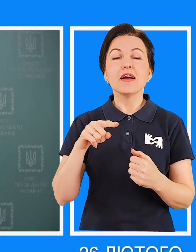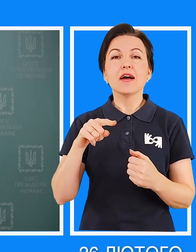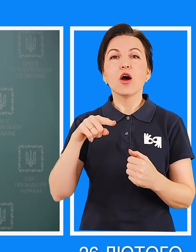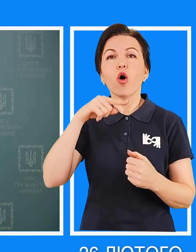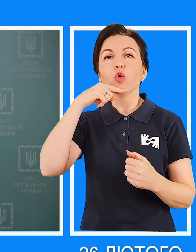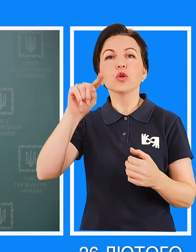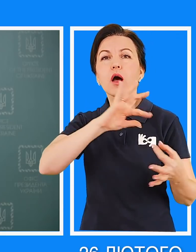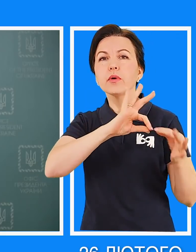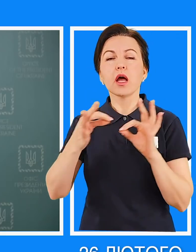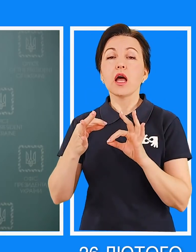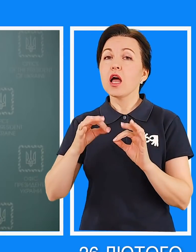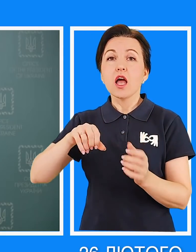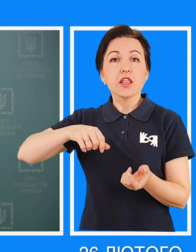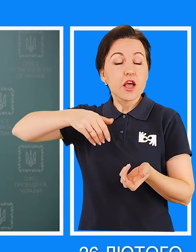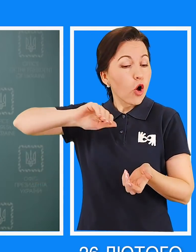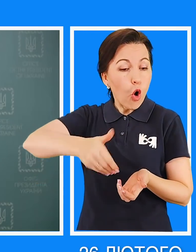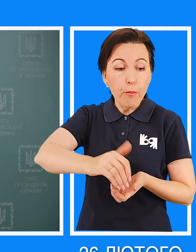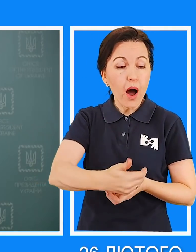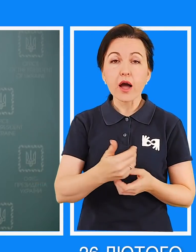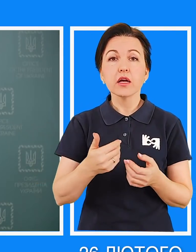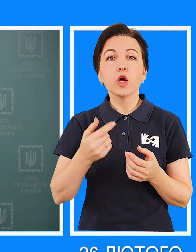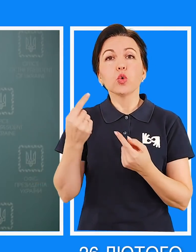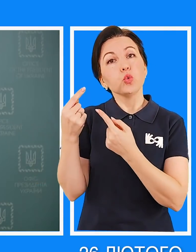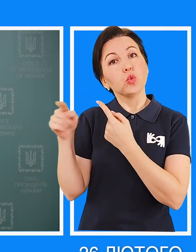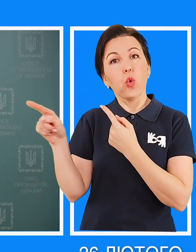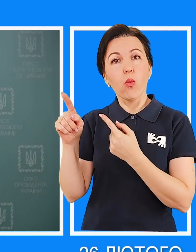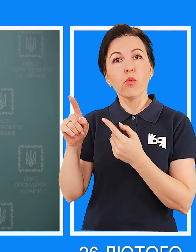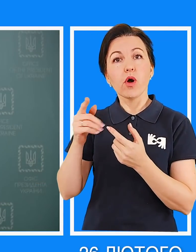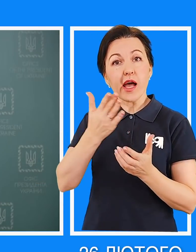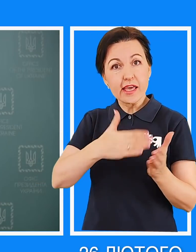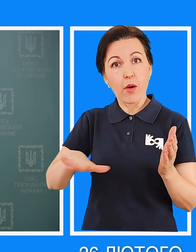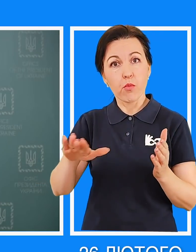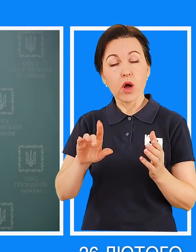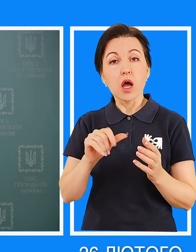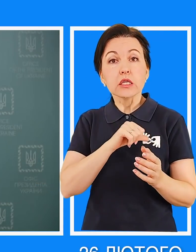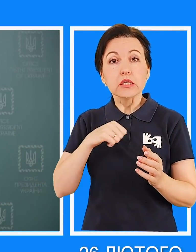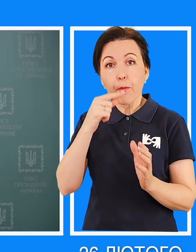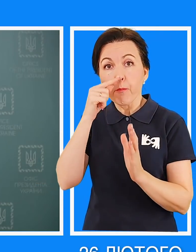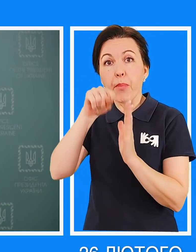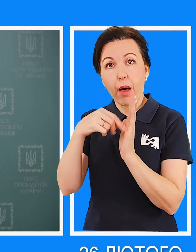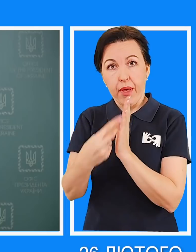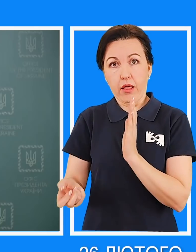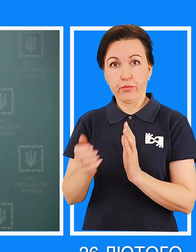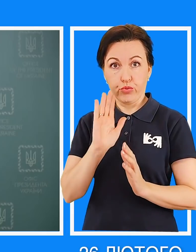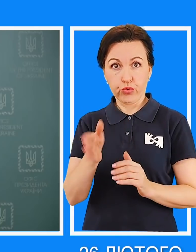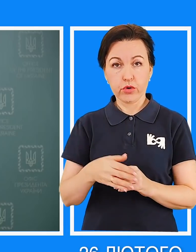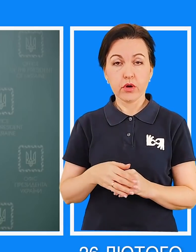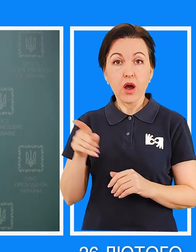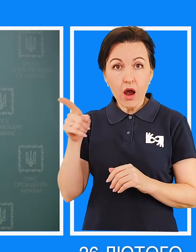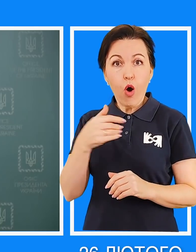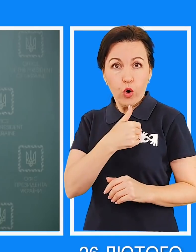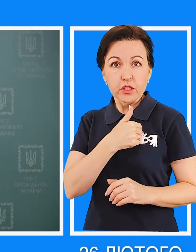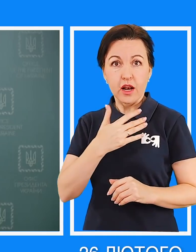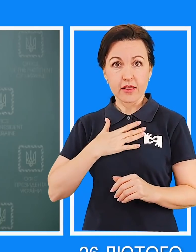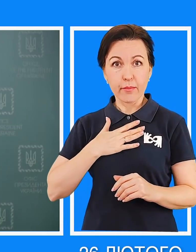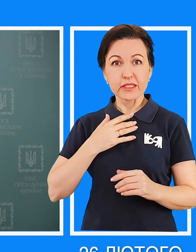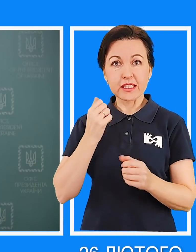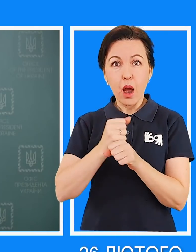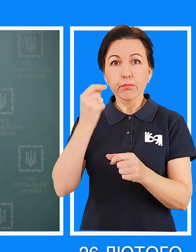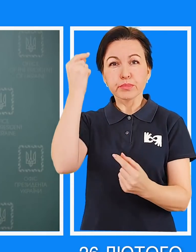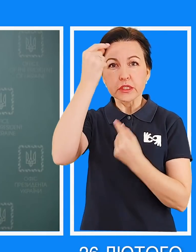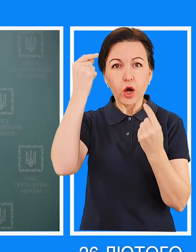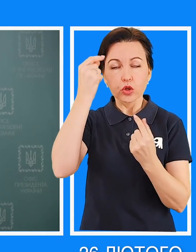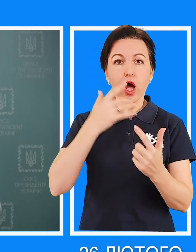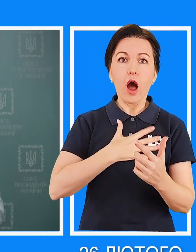прислівлю. «Ні рой другому яму, сам в нього попадеш». Вони намагалися зробити